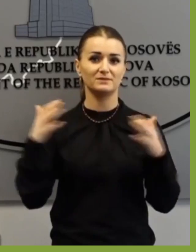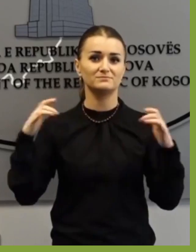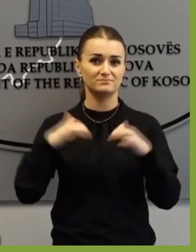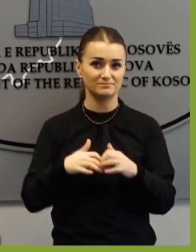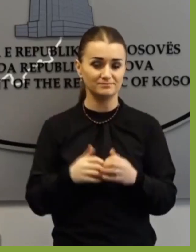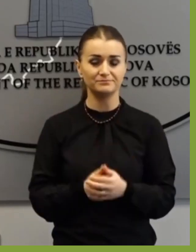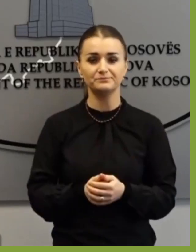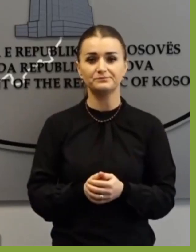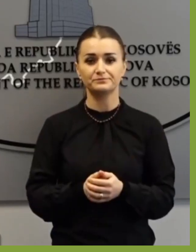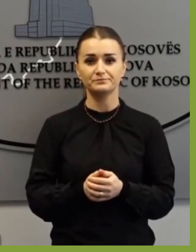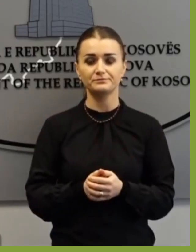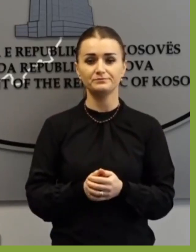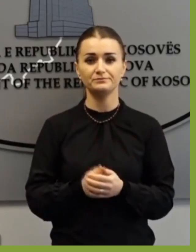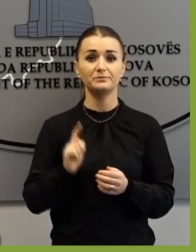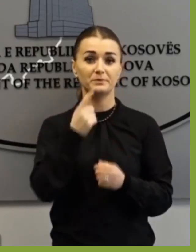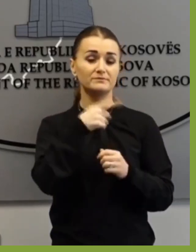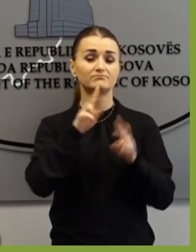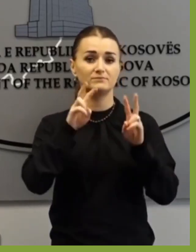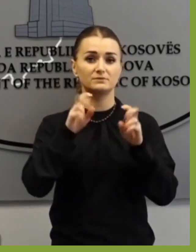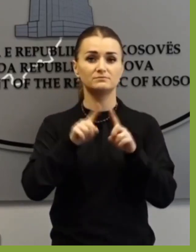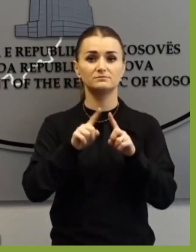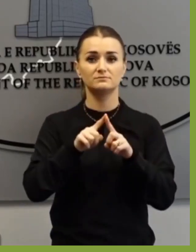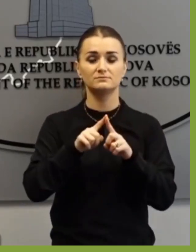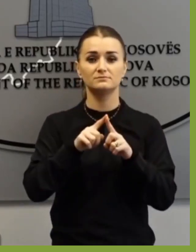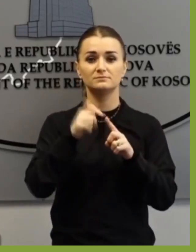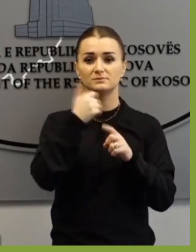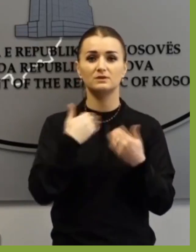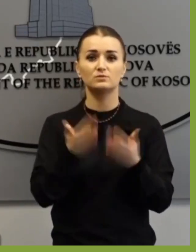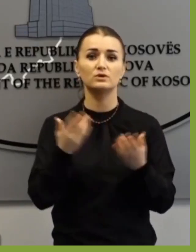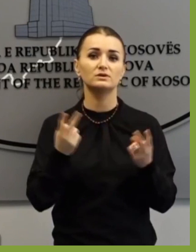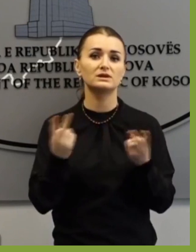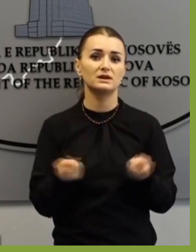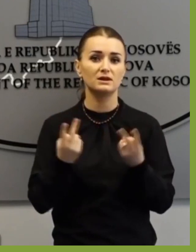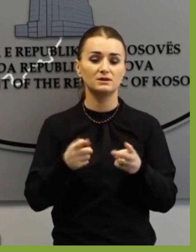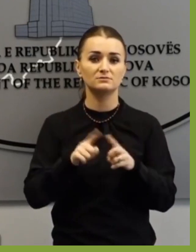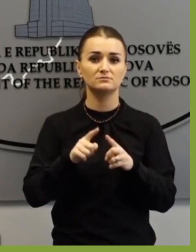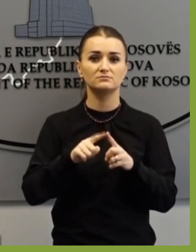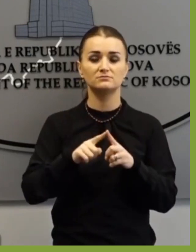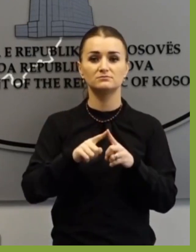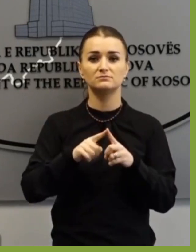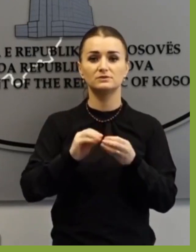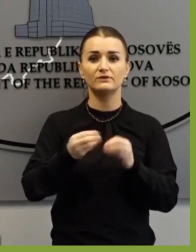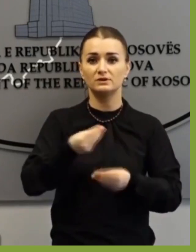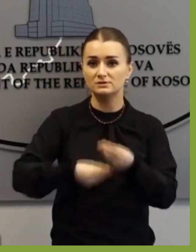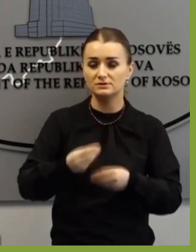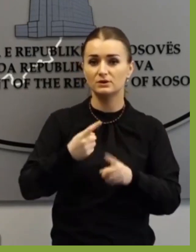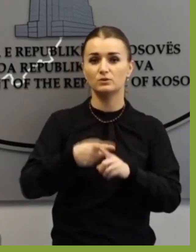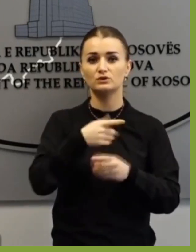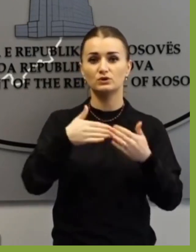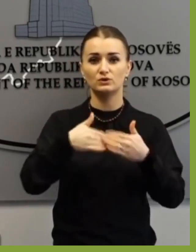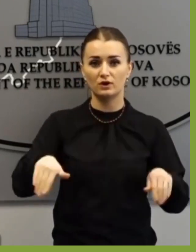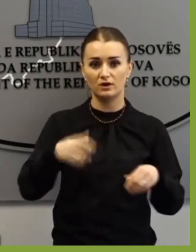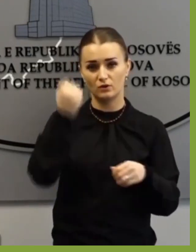E para ka të bëj me pra lehcimet doganore dhe lehcimin e trektis në mes të Republikës Kosovës dhe